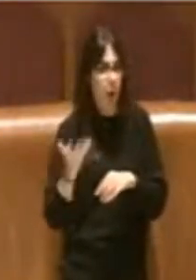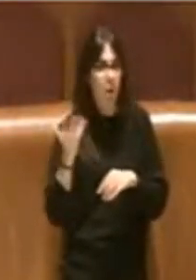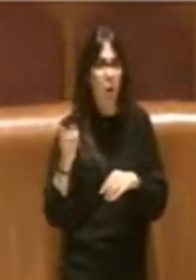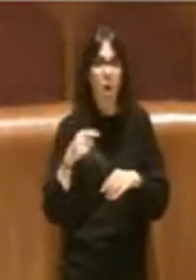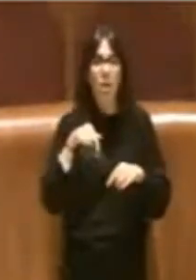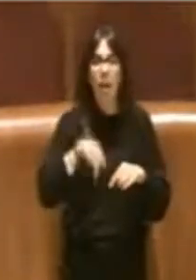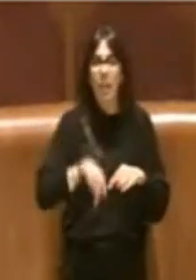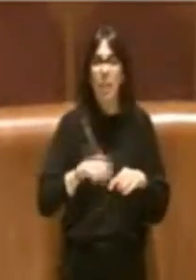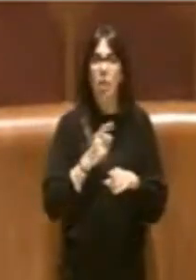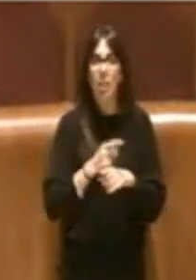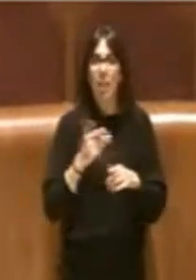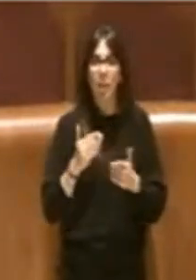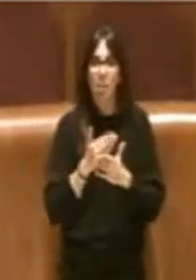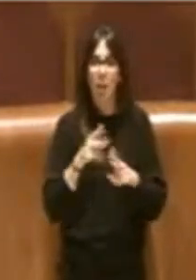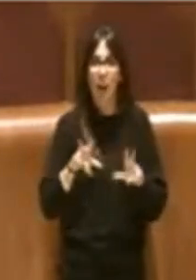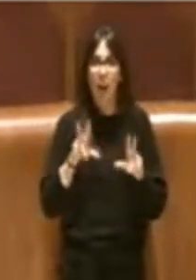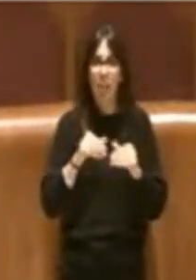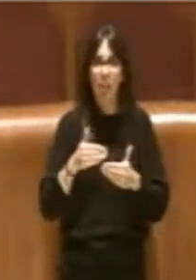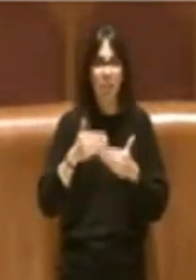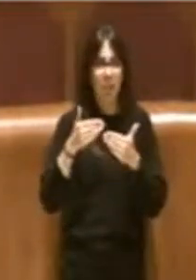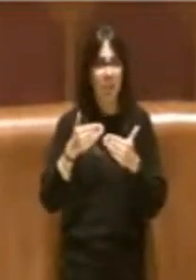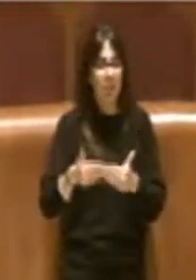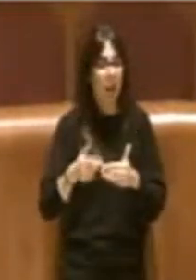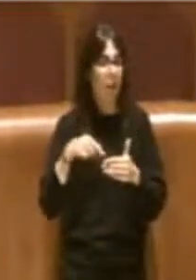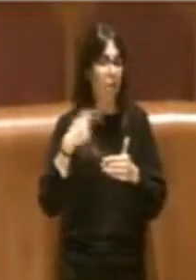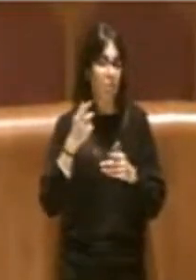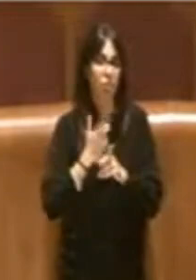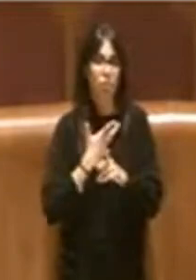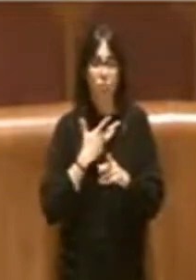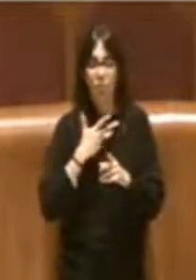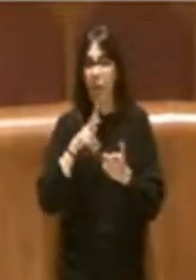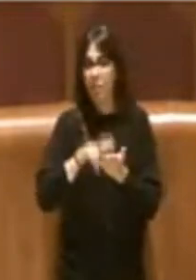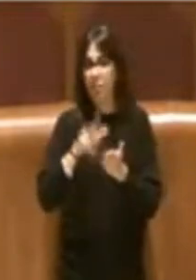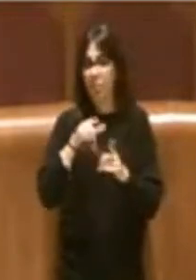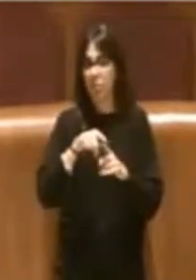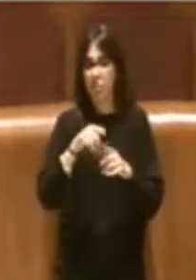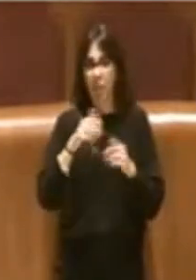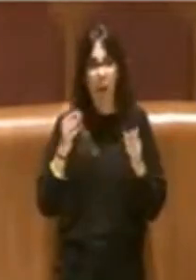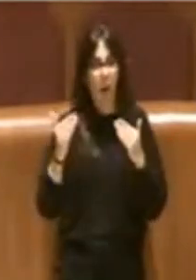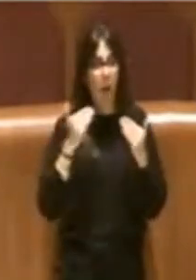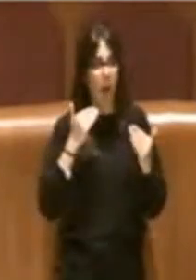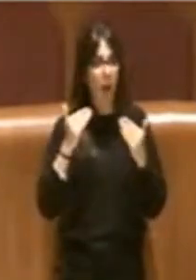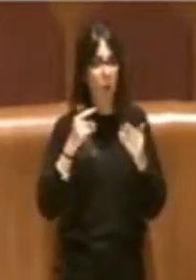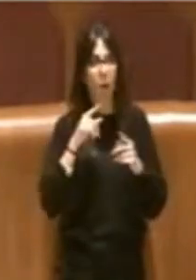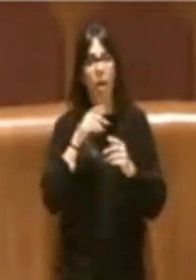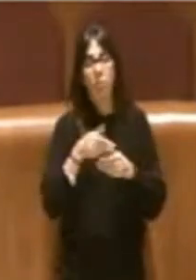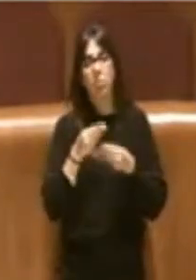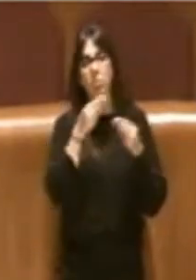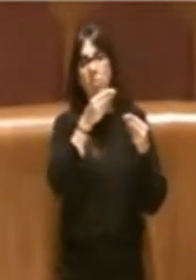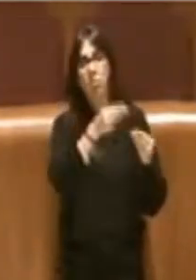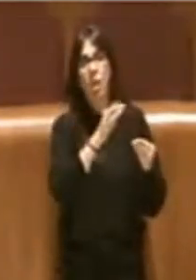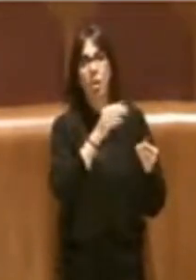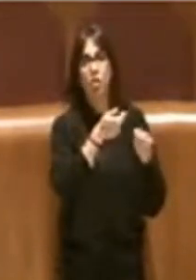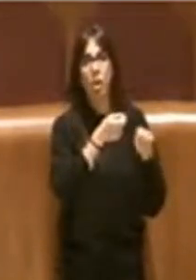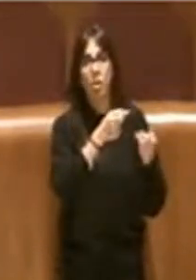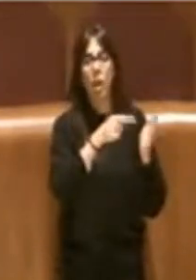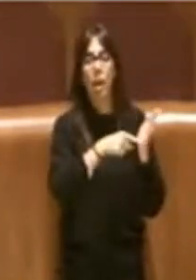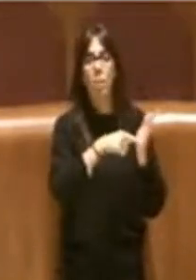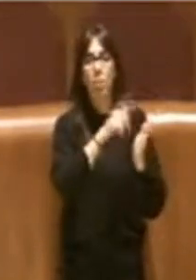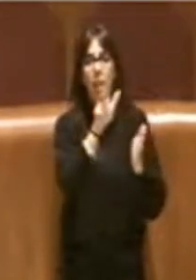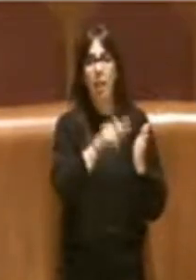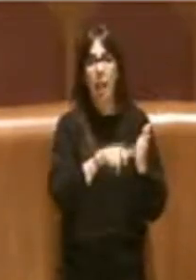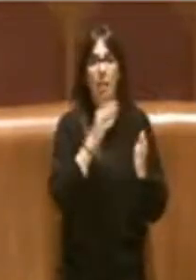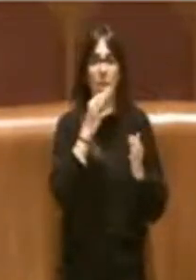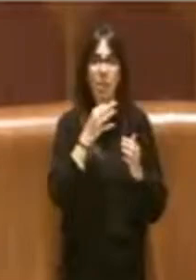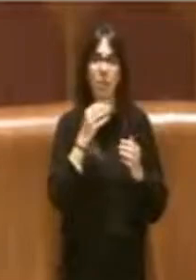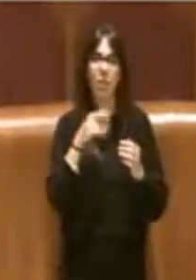faremo con una presa d'atto dell'aula ulteriormente alla gestione della Repubblica italiana. Quindi non più nell